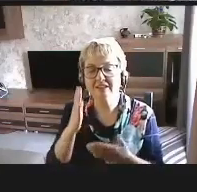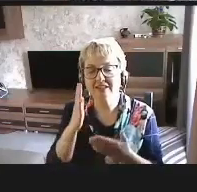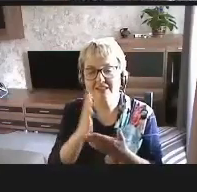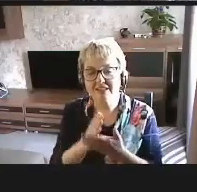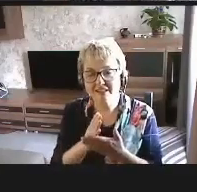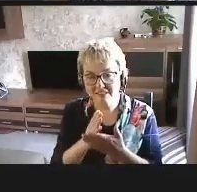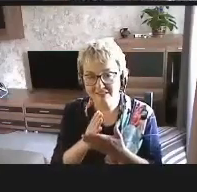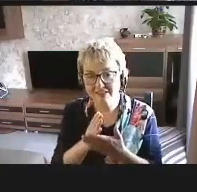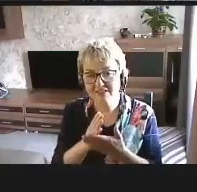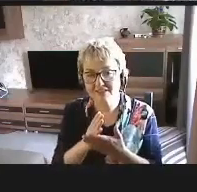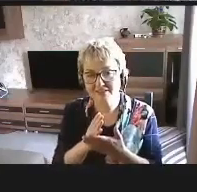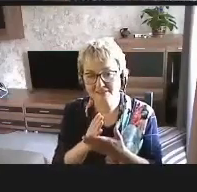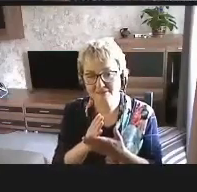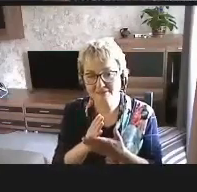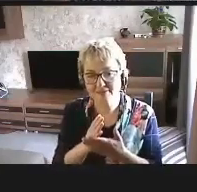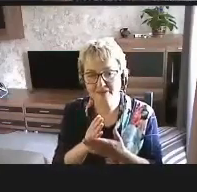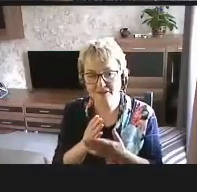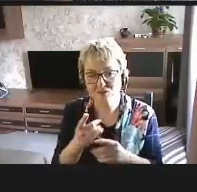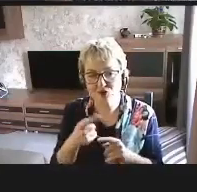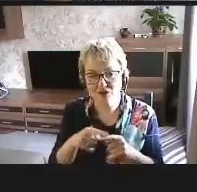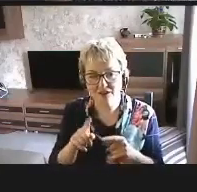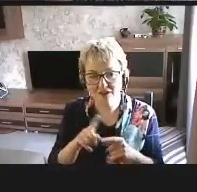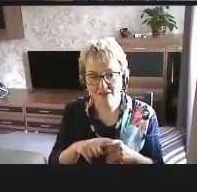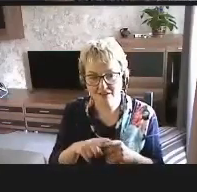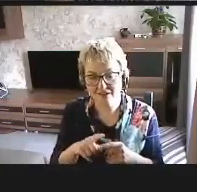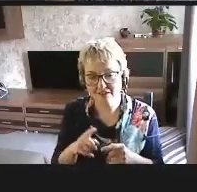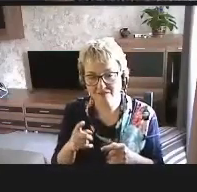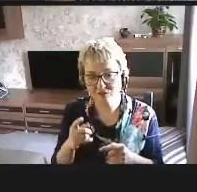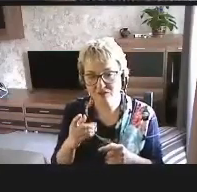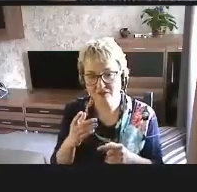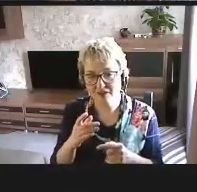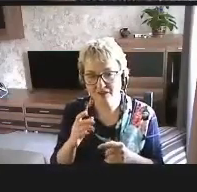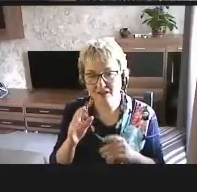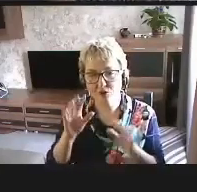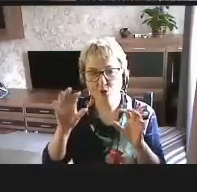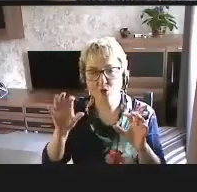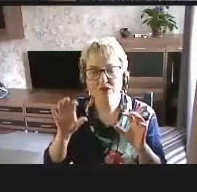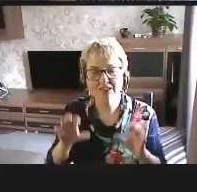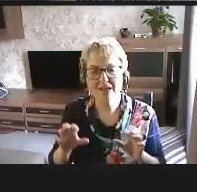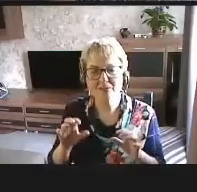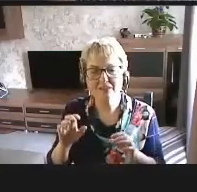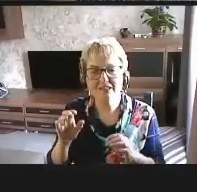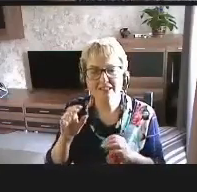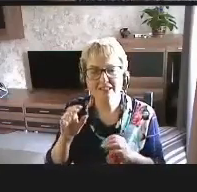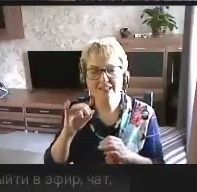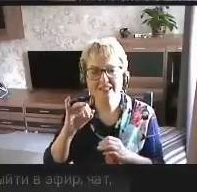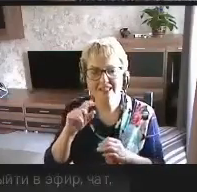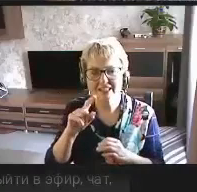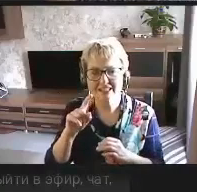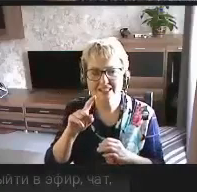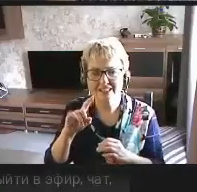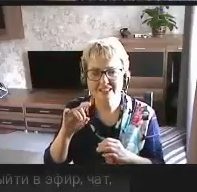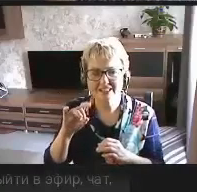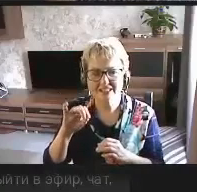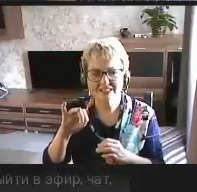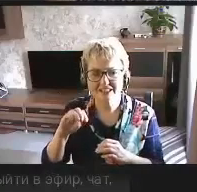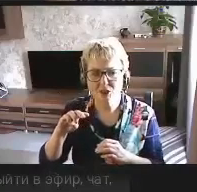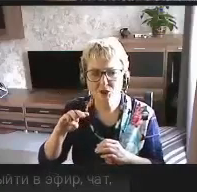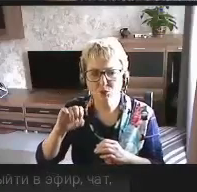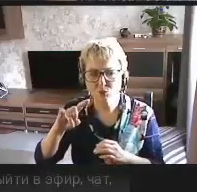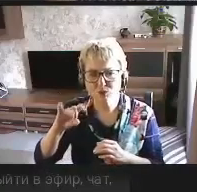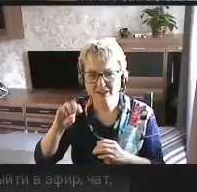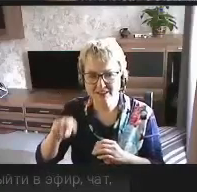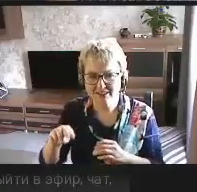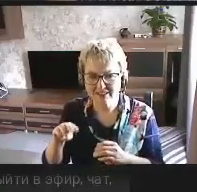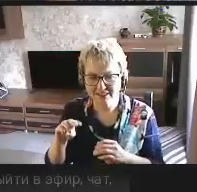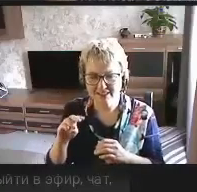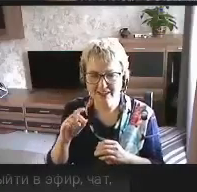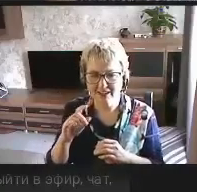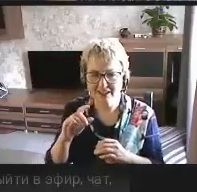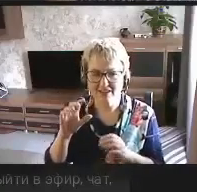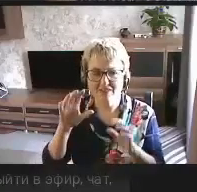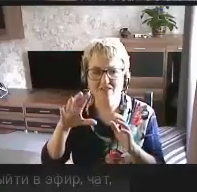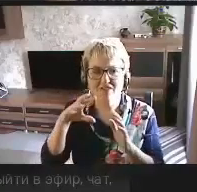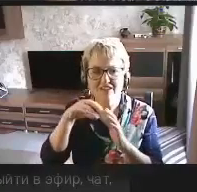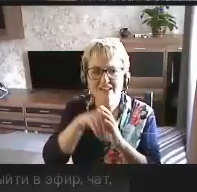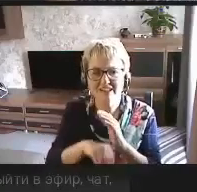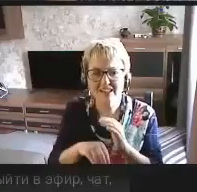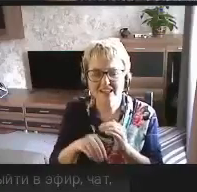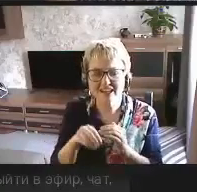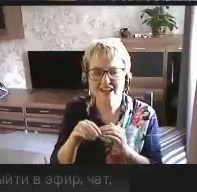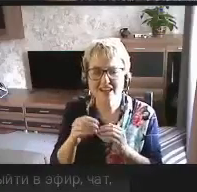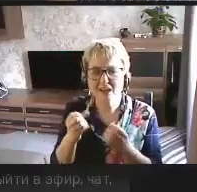Есть вот эта вот концепция easy to read, то есть концепция внедрения